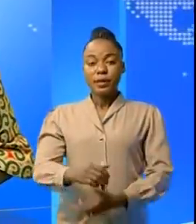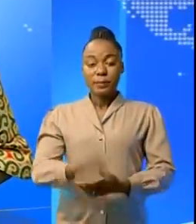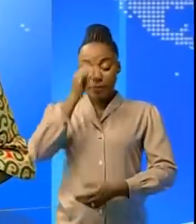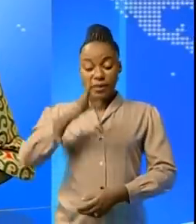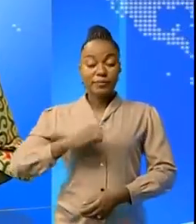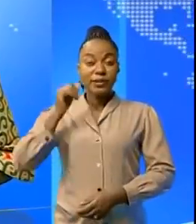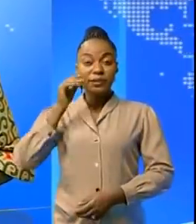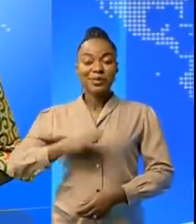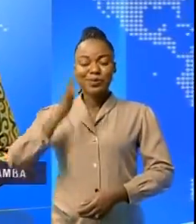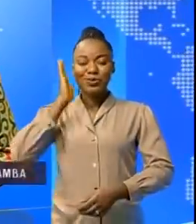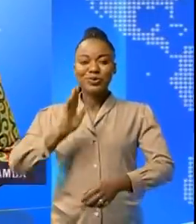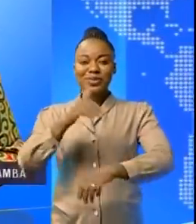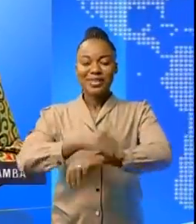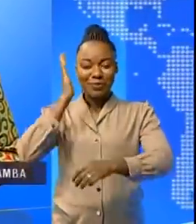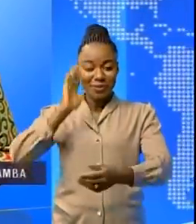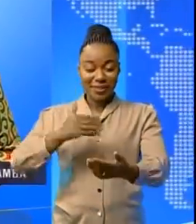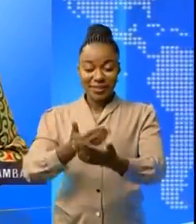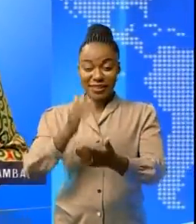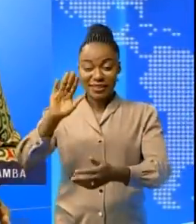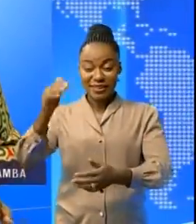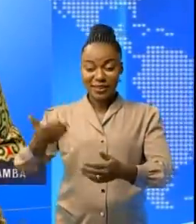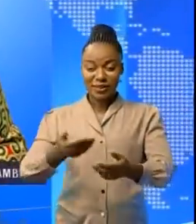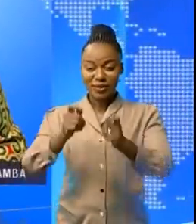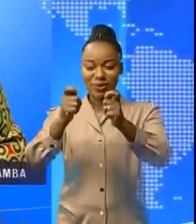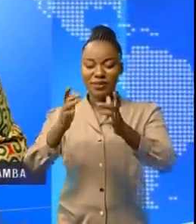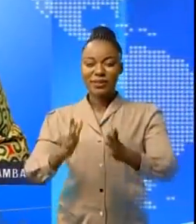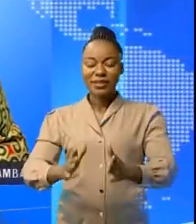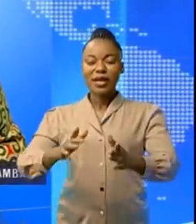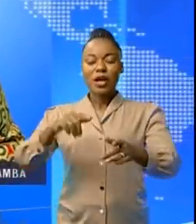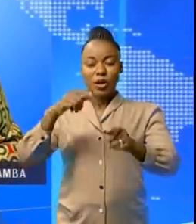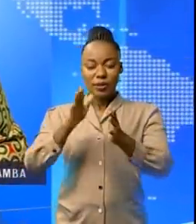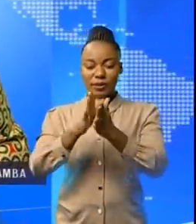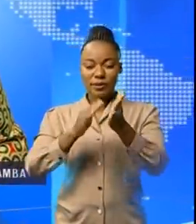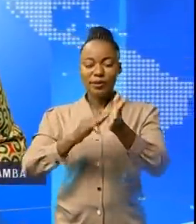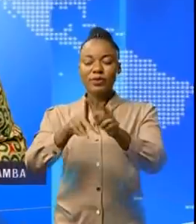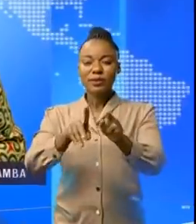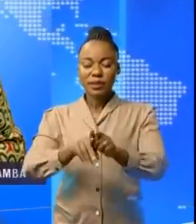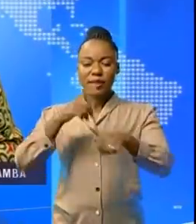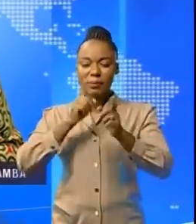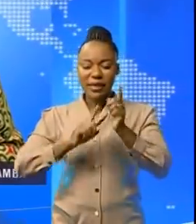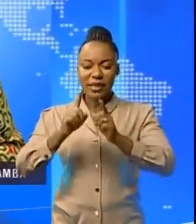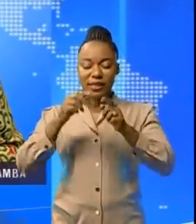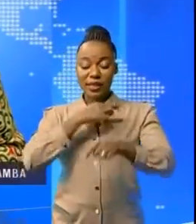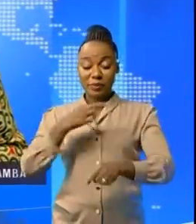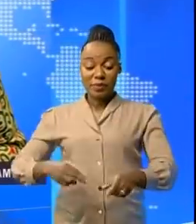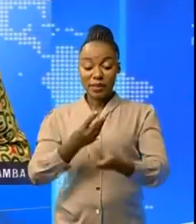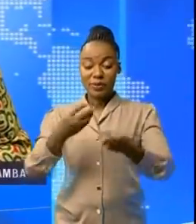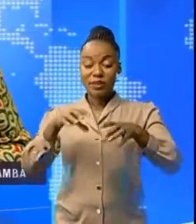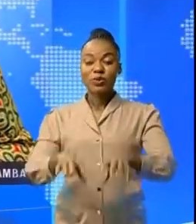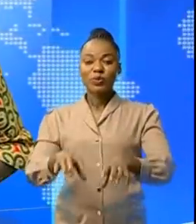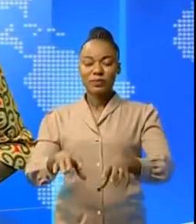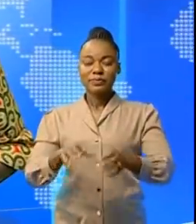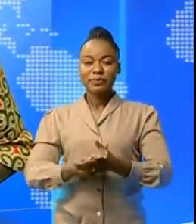Mesdames et messieurs, bonsoir et bienvenue dans ce journal de 19h qui fera la ronde de l'actu en République démocratique du Congo.